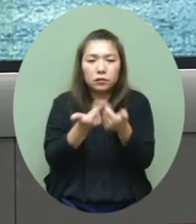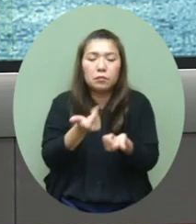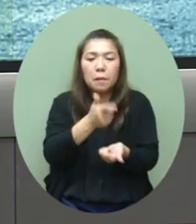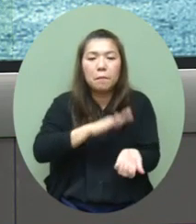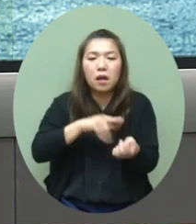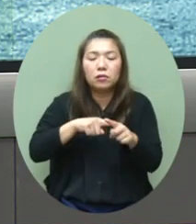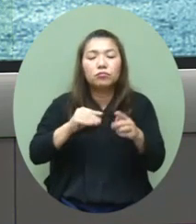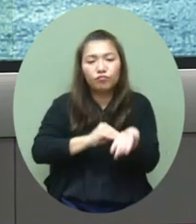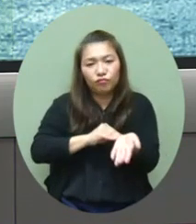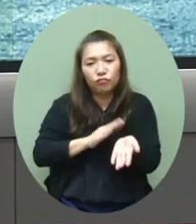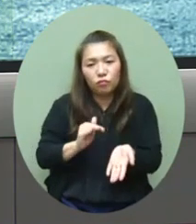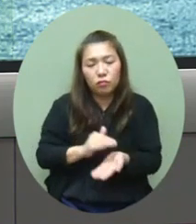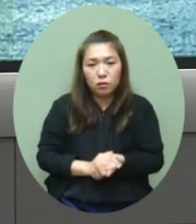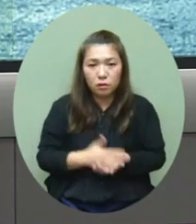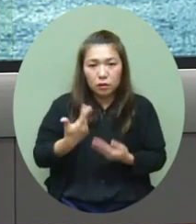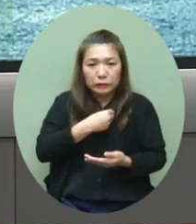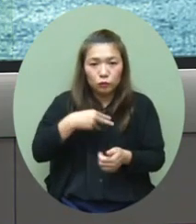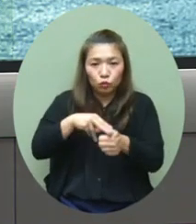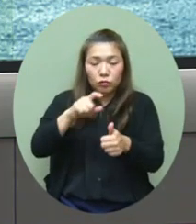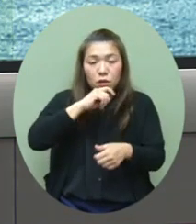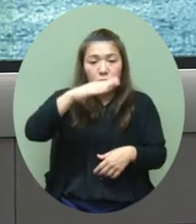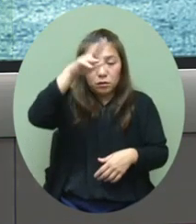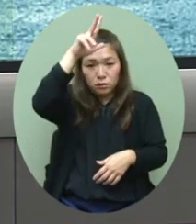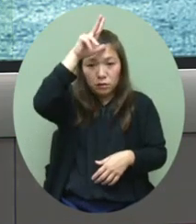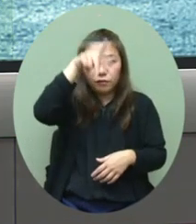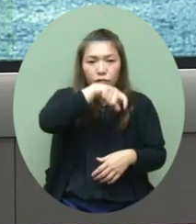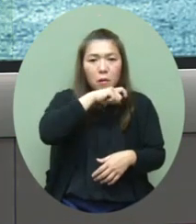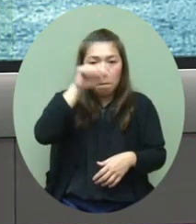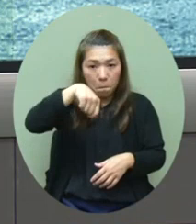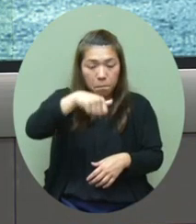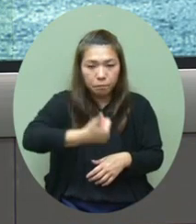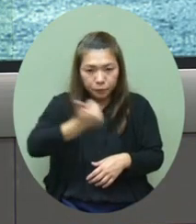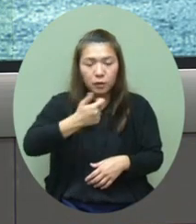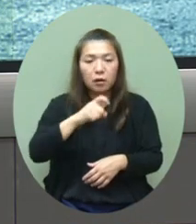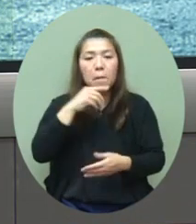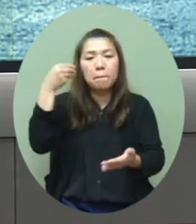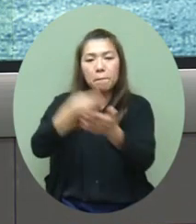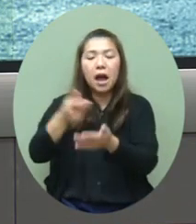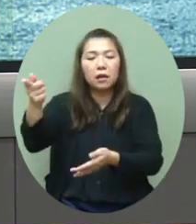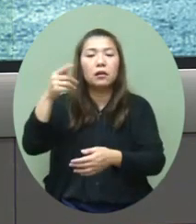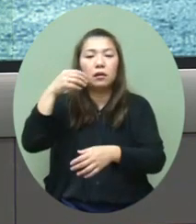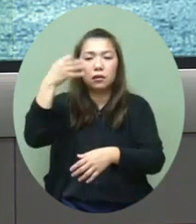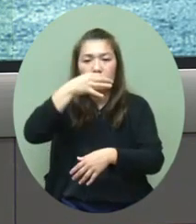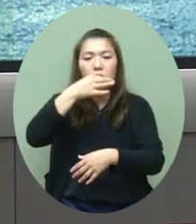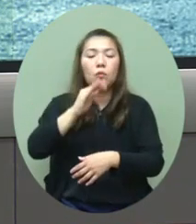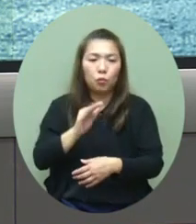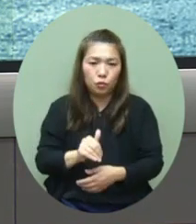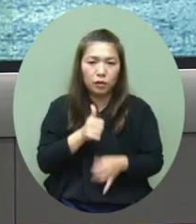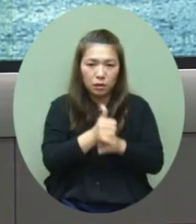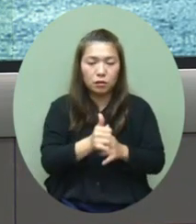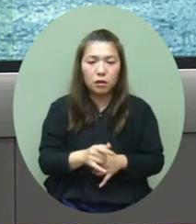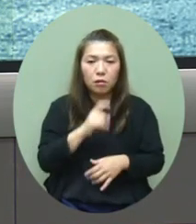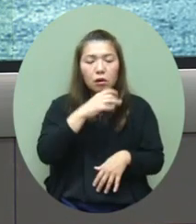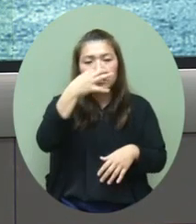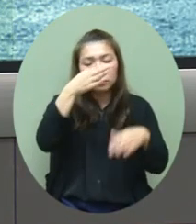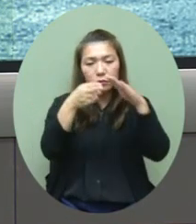治療所以管局是會在政府的許可之下才會引入有關的藥物我們的藥房